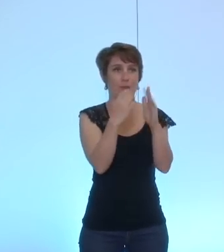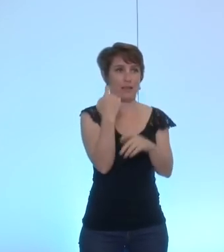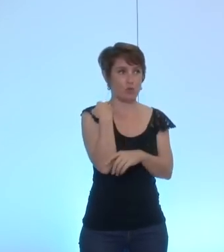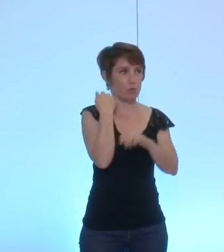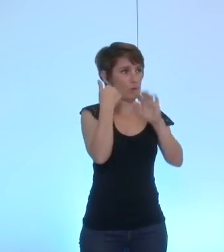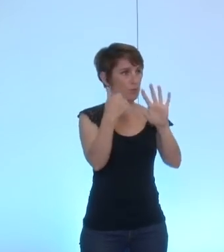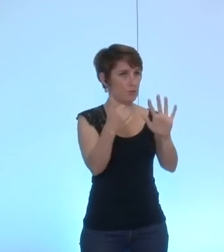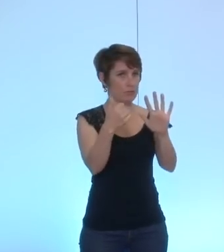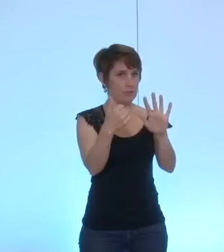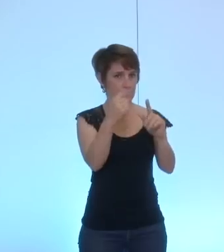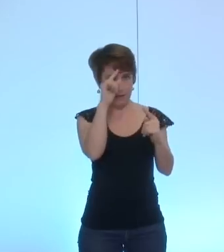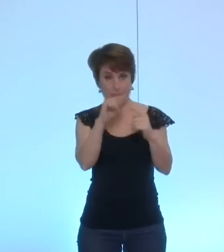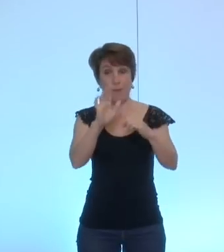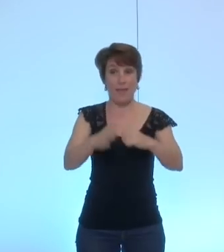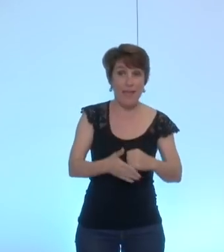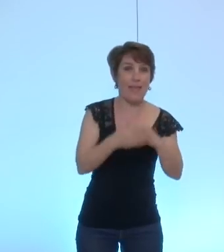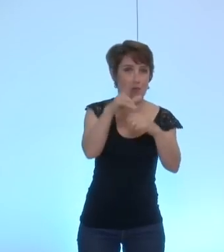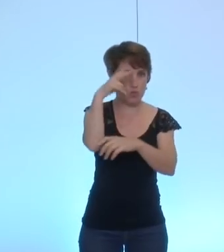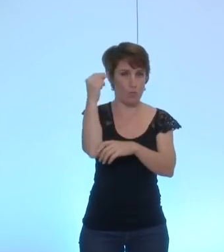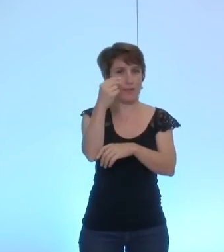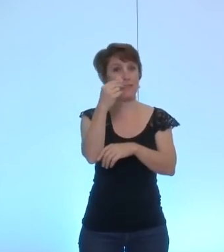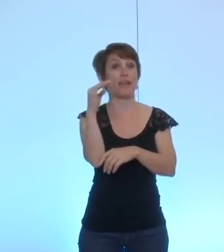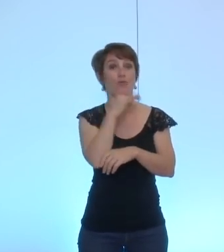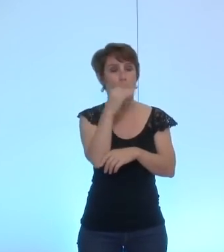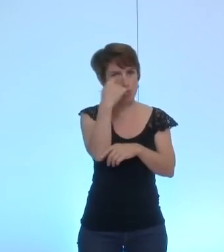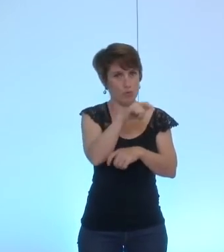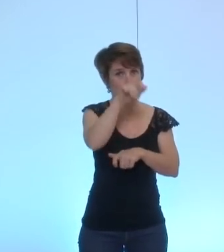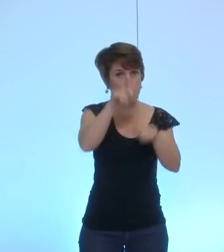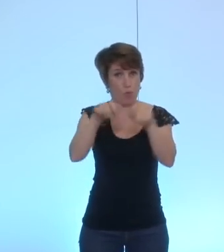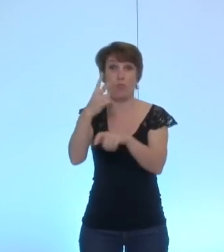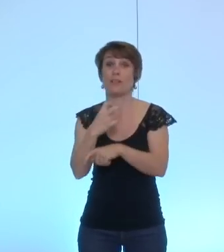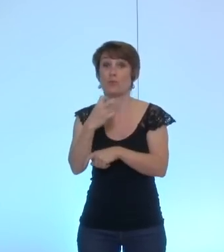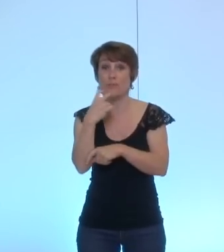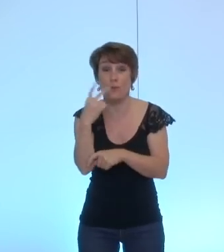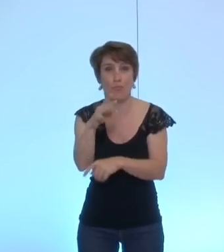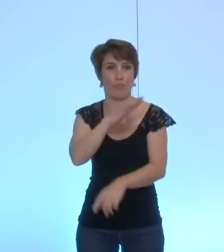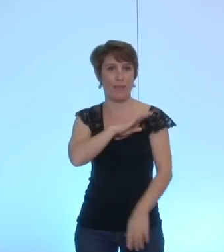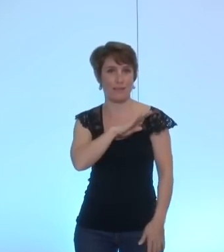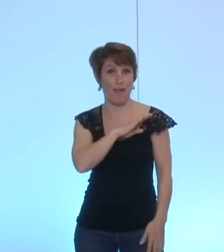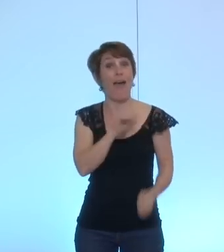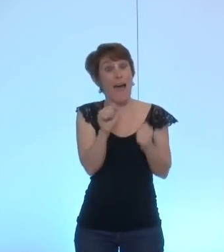portant sur l'aide imaginitaire d'urgence aux populations civiles de la bande de Gaza ainsi amendé